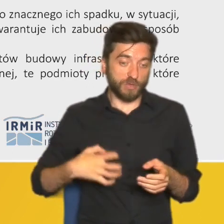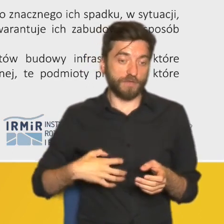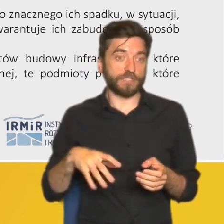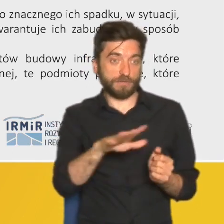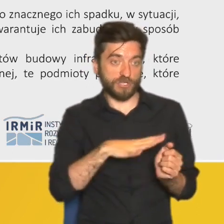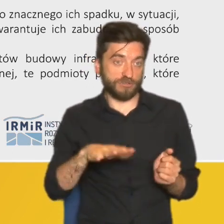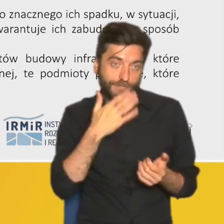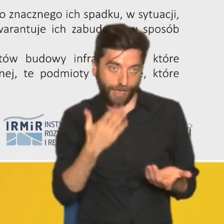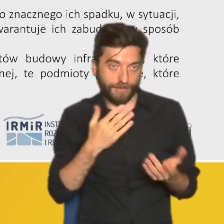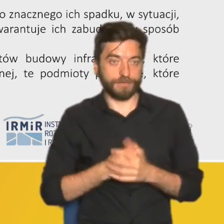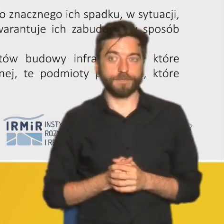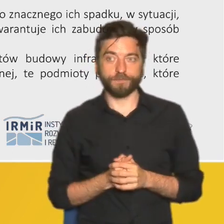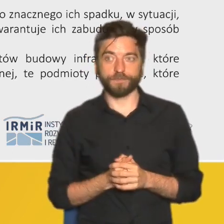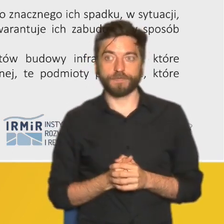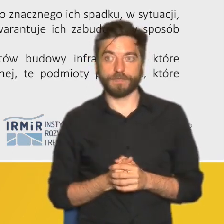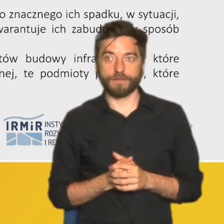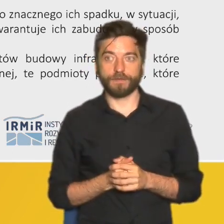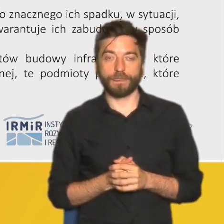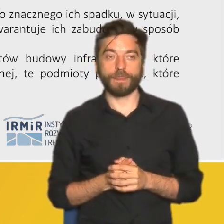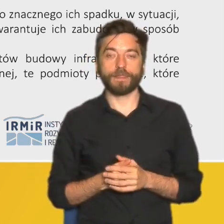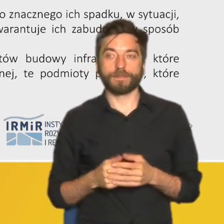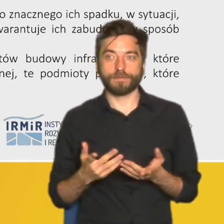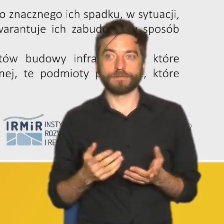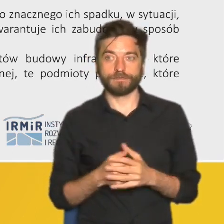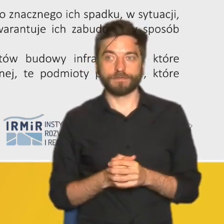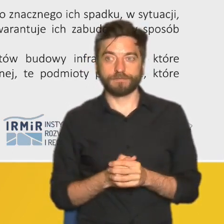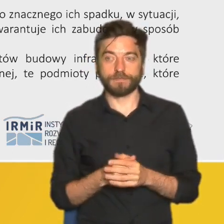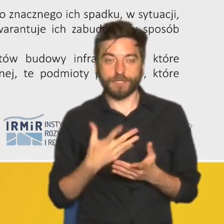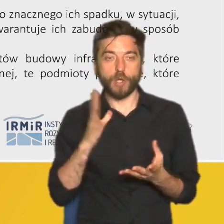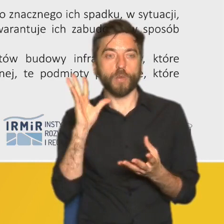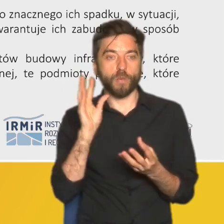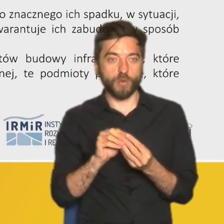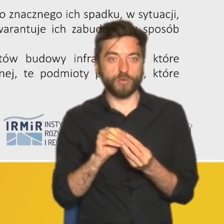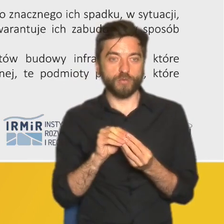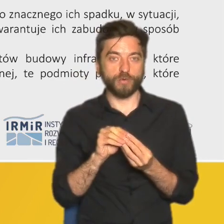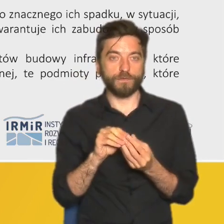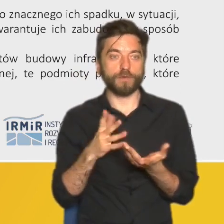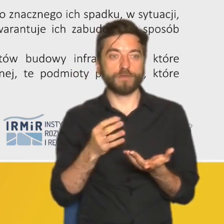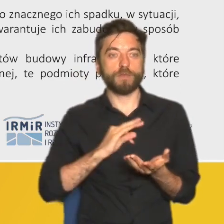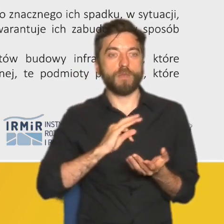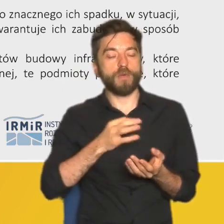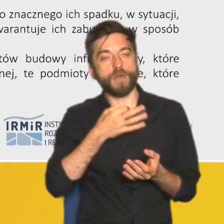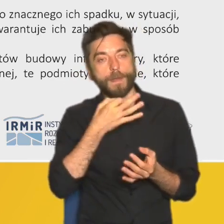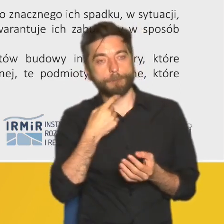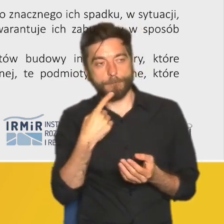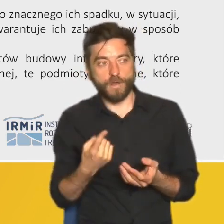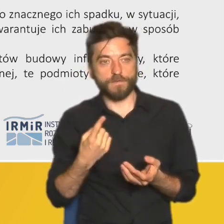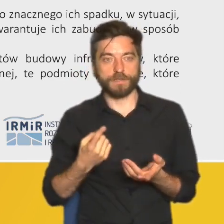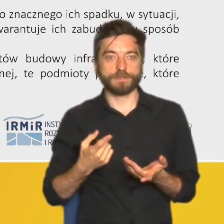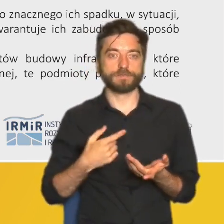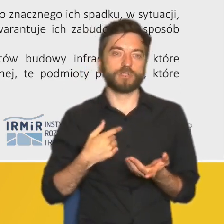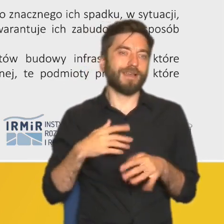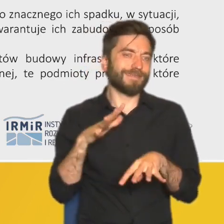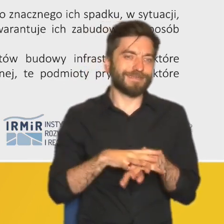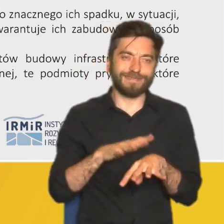przestrzeni proszę państwa posumowując tę moją wypowiedź uważam że to nie żaden